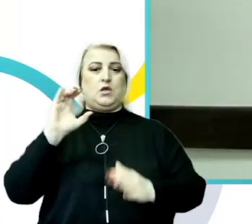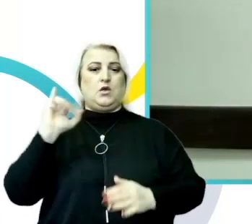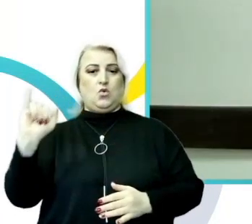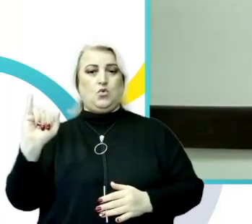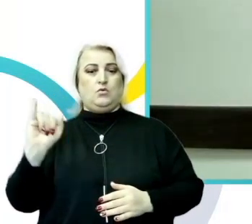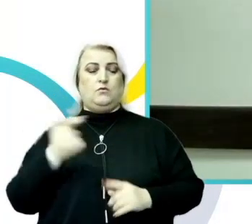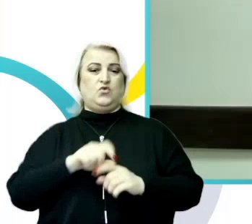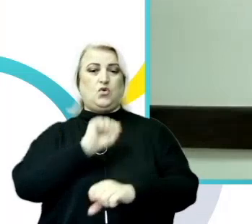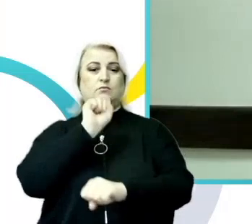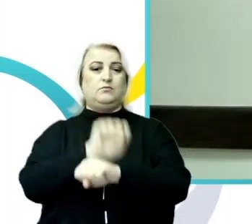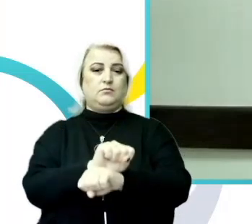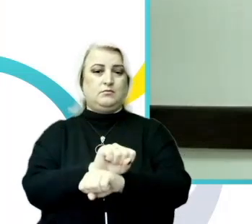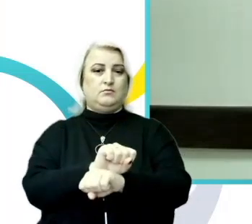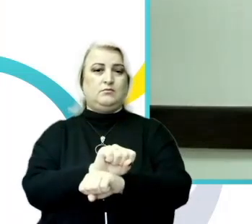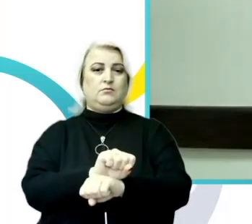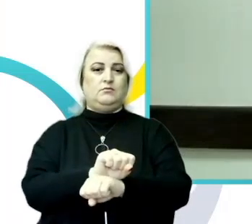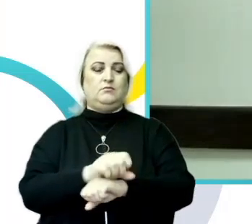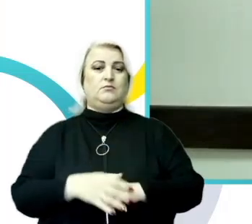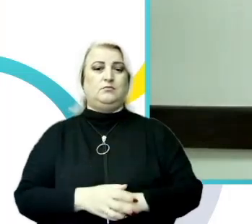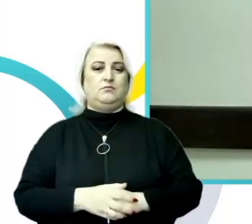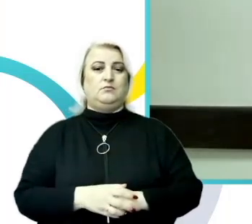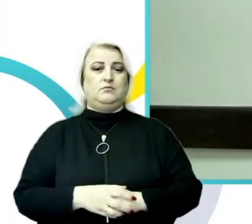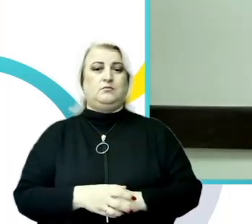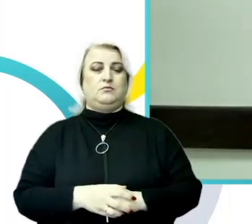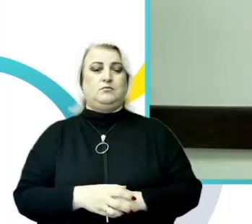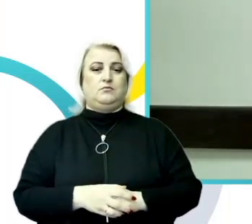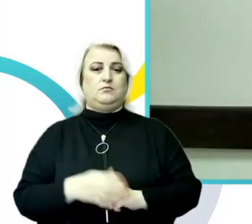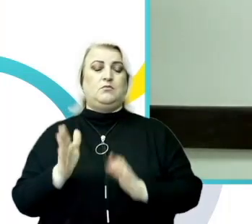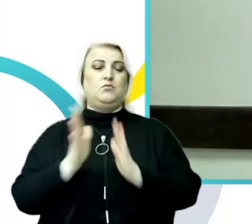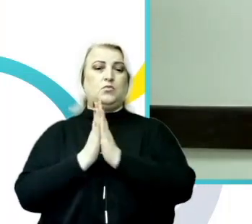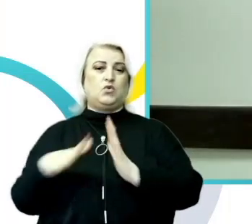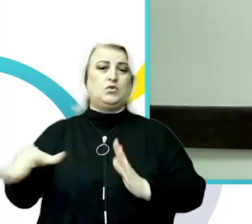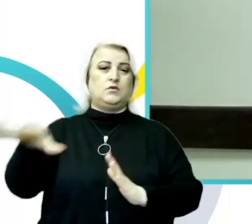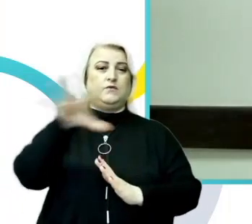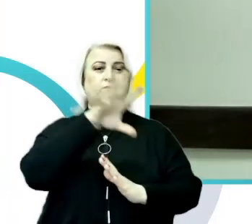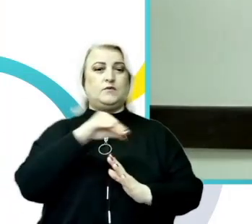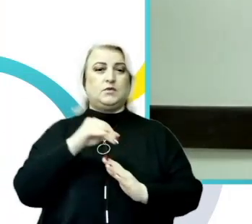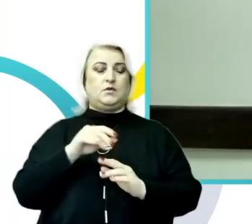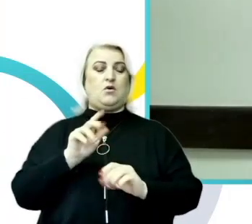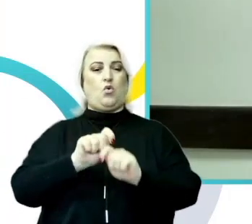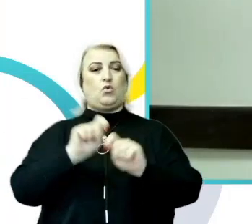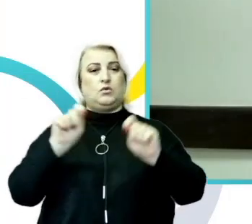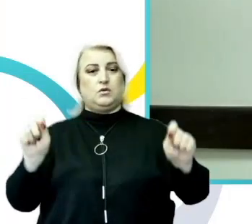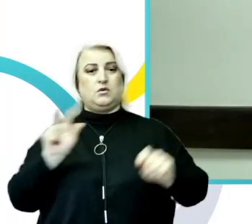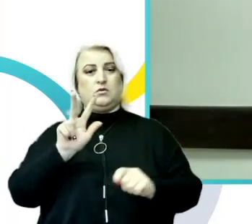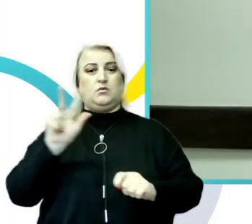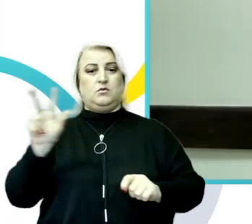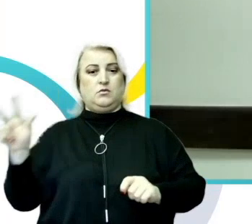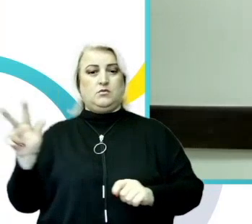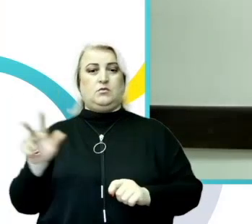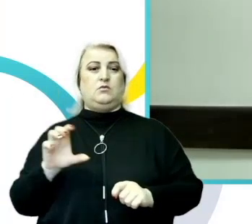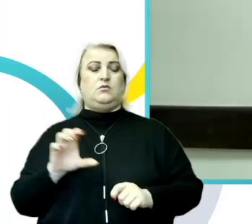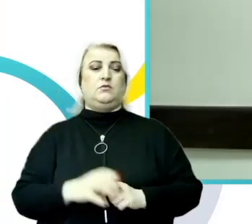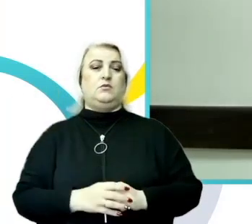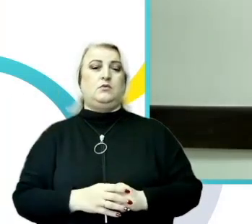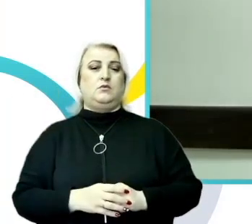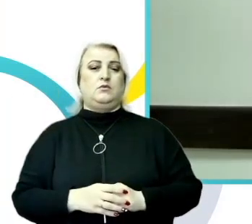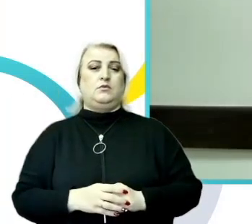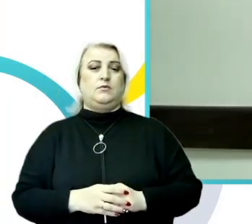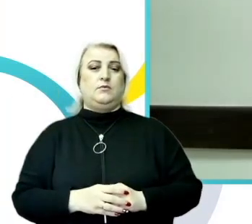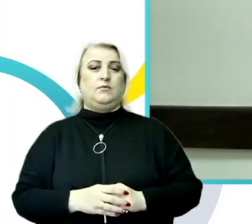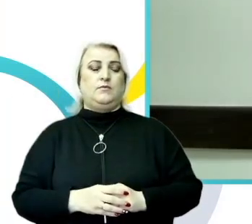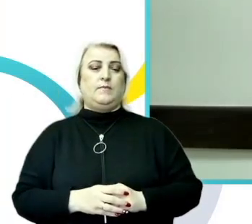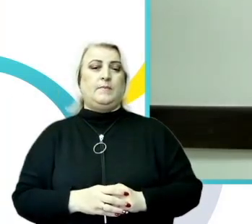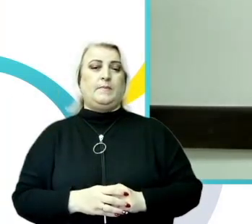transmisiunea. Îi indemn pe toți să între pe pagina noastră progem.med și pe pagina fundației este europene